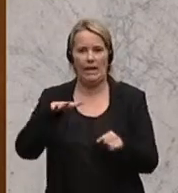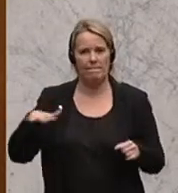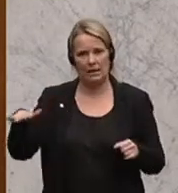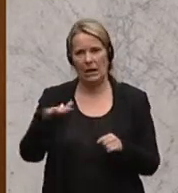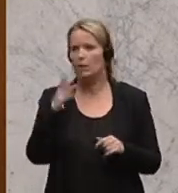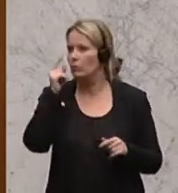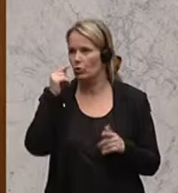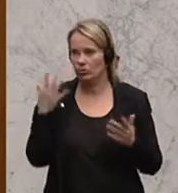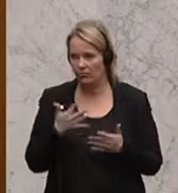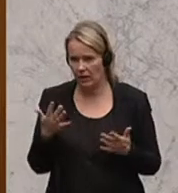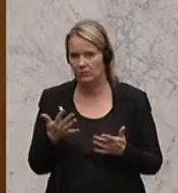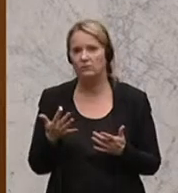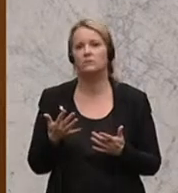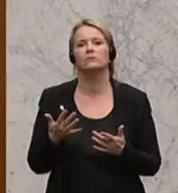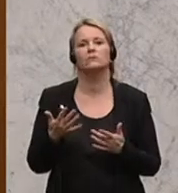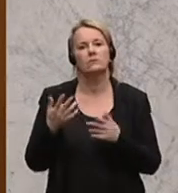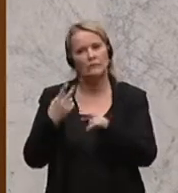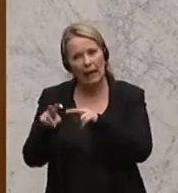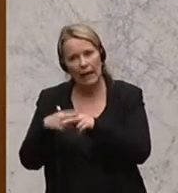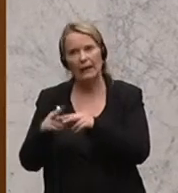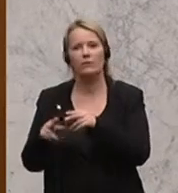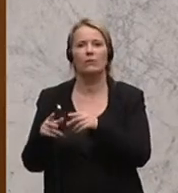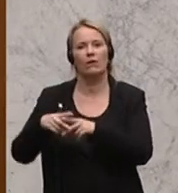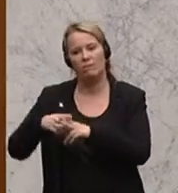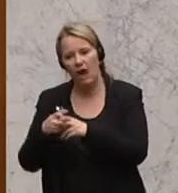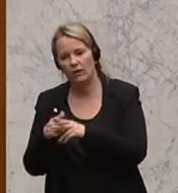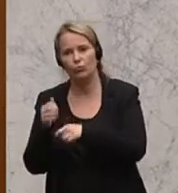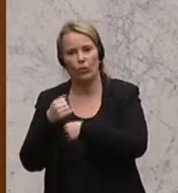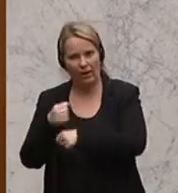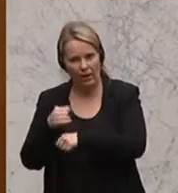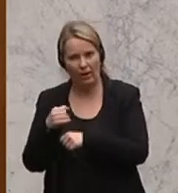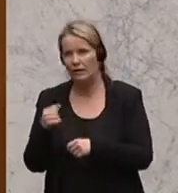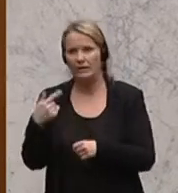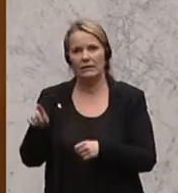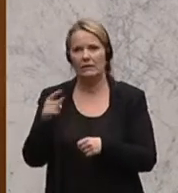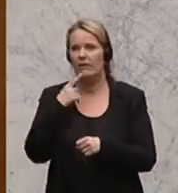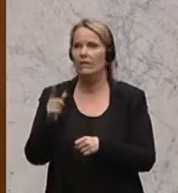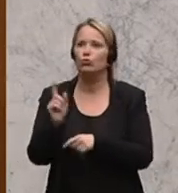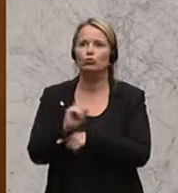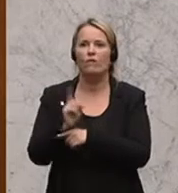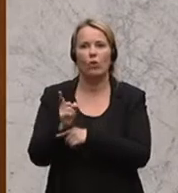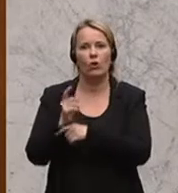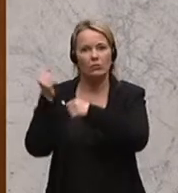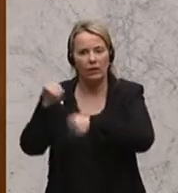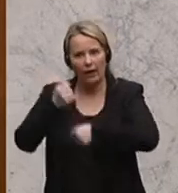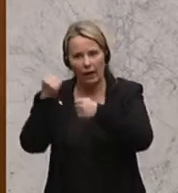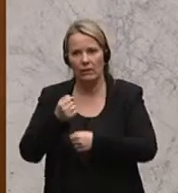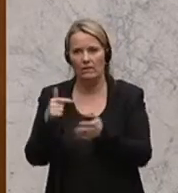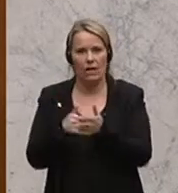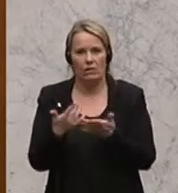Was heißt das? Das ist Raining, das ist wartungsbedingtes Kern, also nicht, wenn ein sofortiges Kern wegen